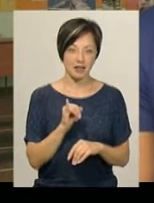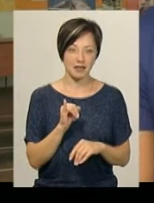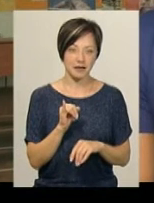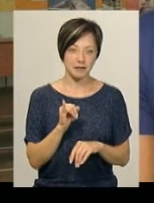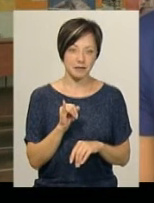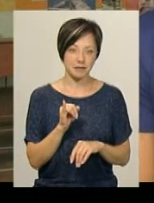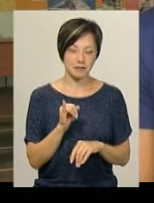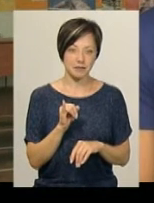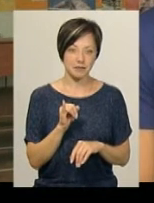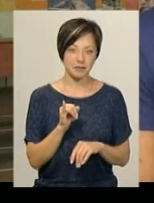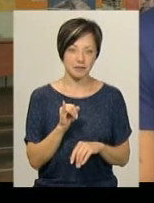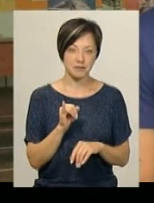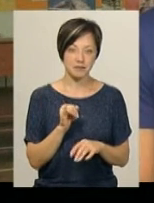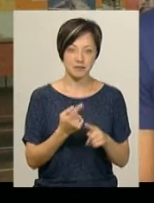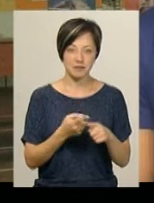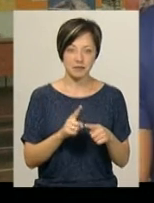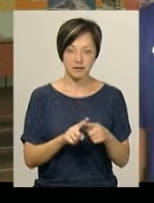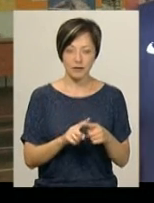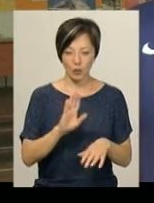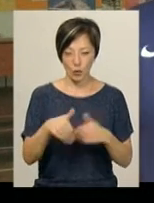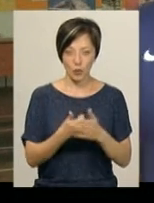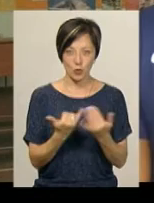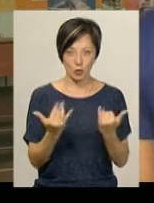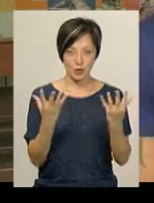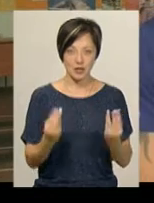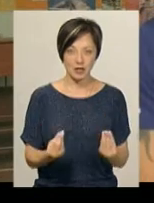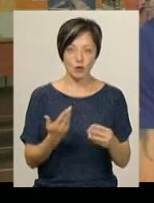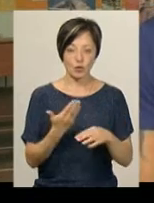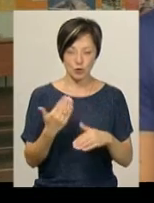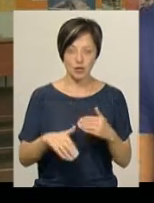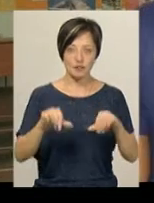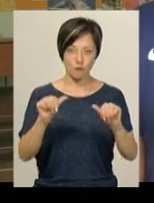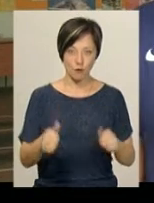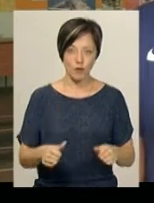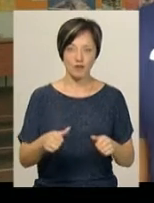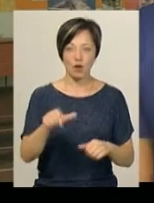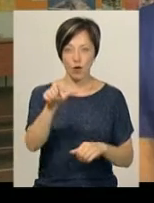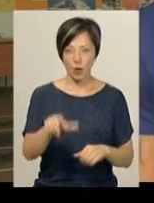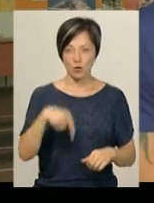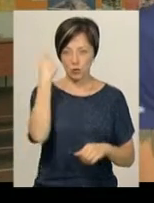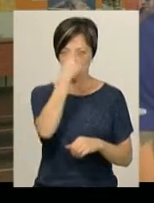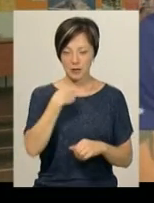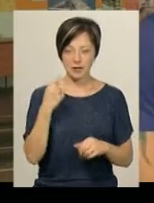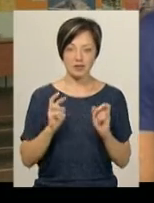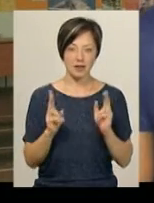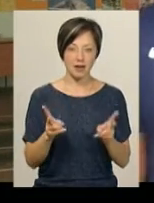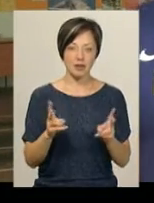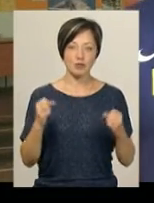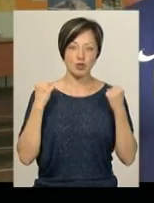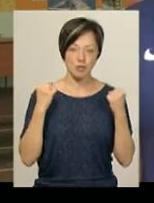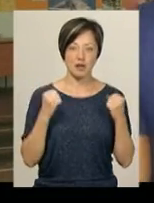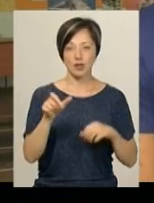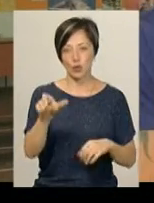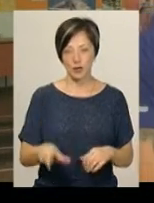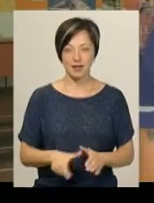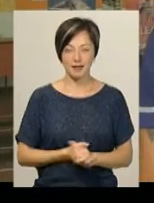І по цей момент, коли це вже сформована особистость, як спортсмен,